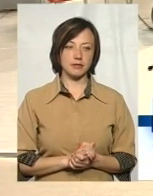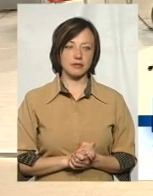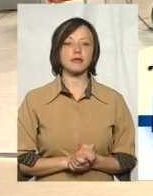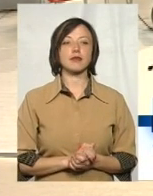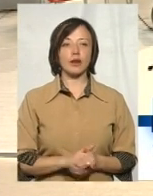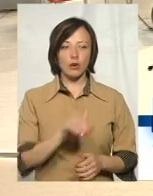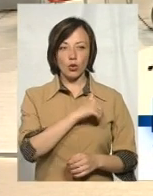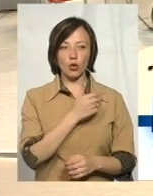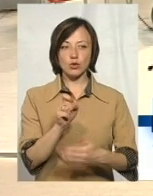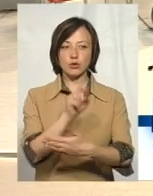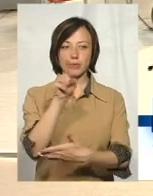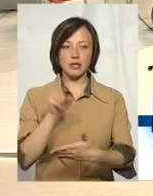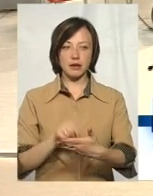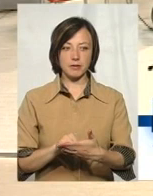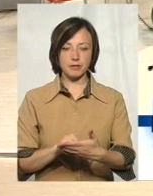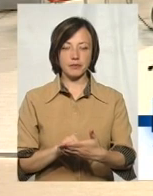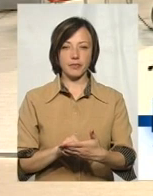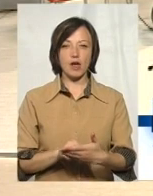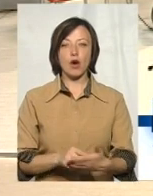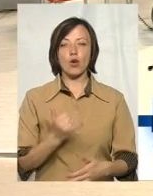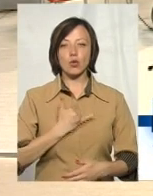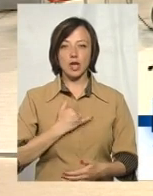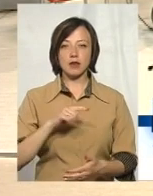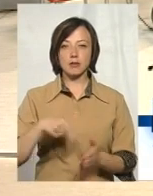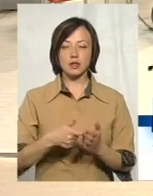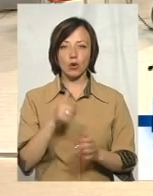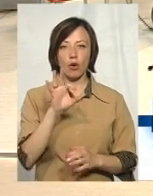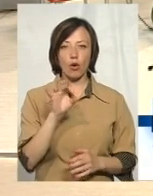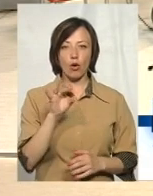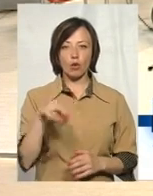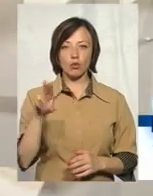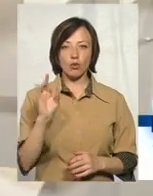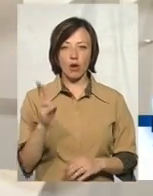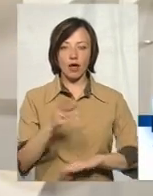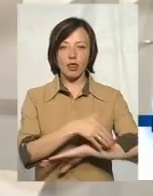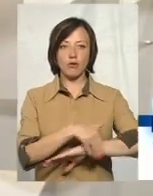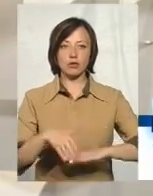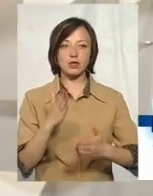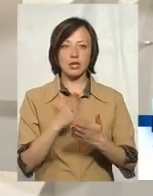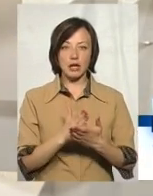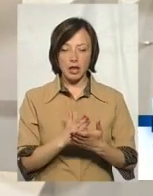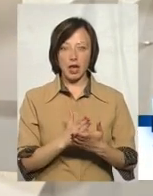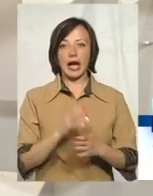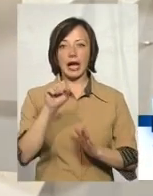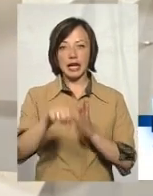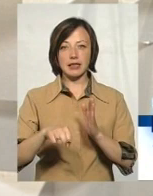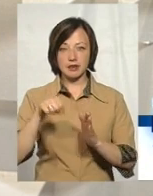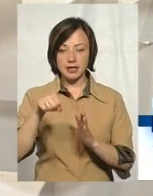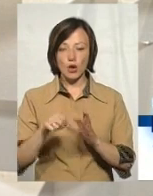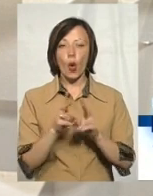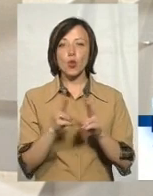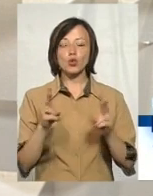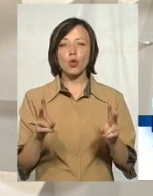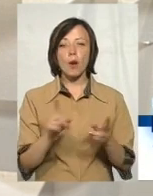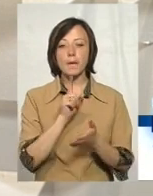Хочу задати вам таке запитання. У нас в місті Городку на вулиці є громадська криниця. Мені цікаво, хто її